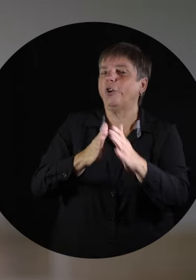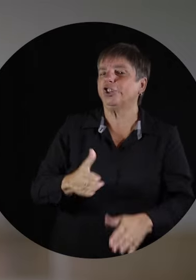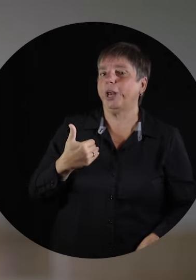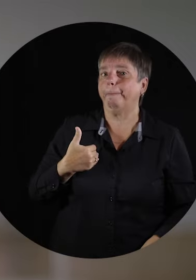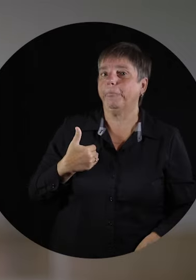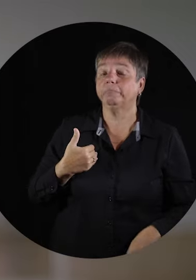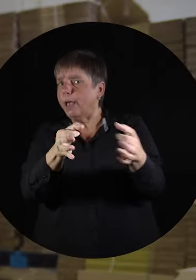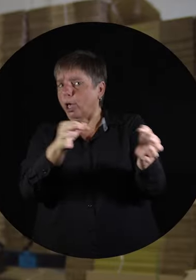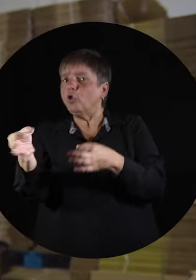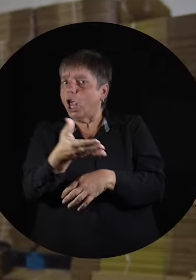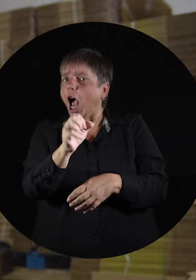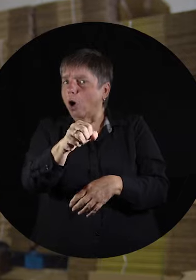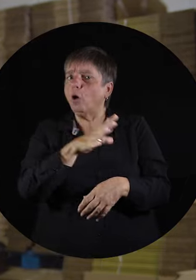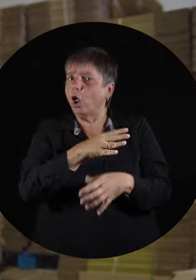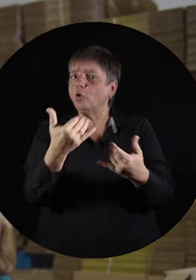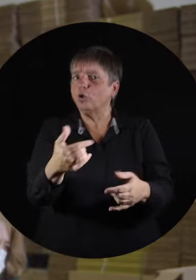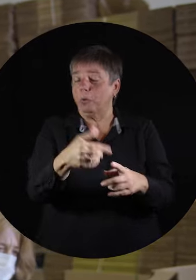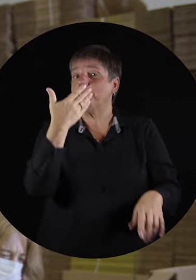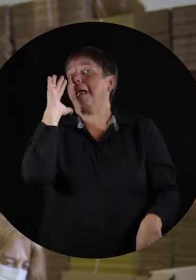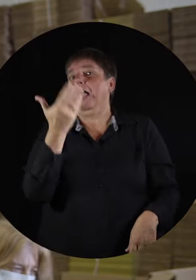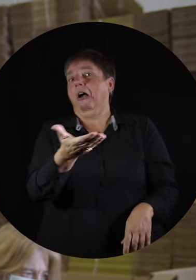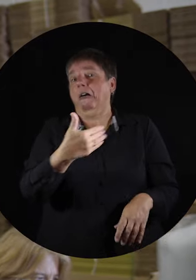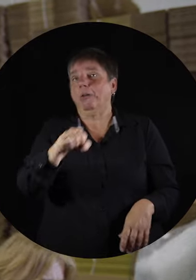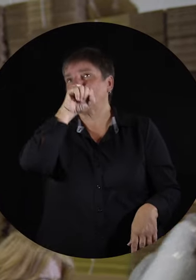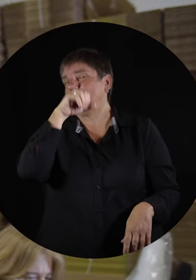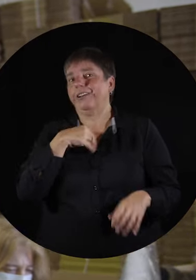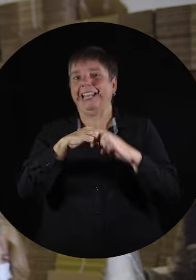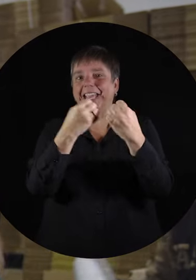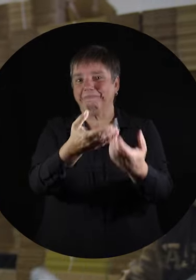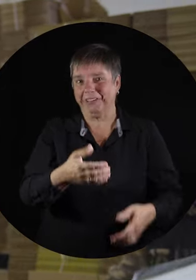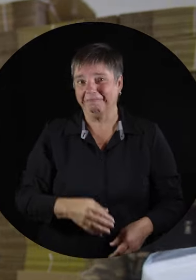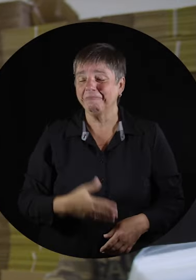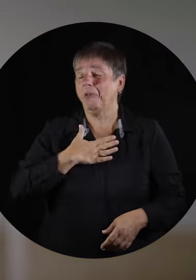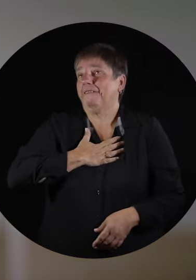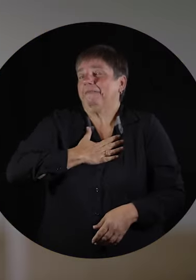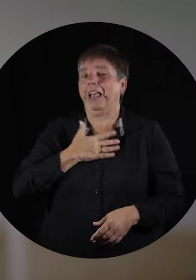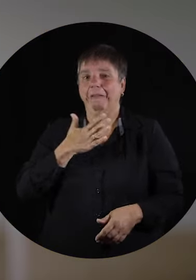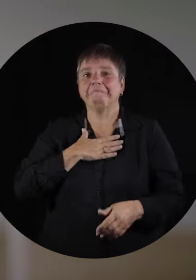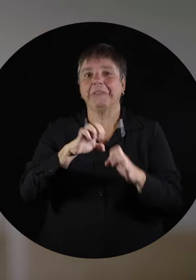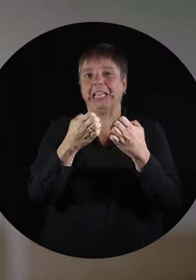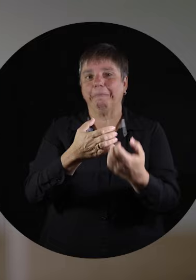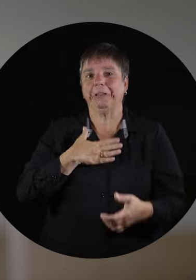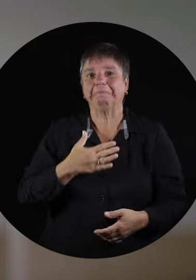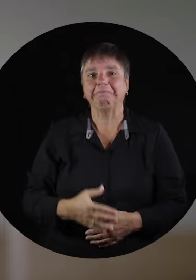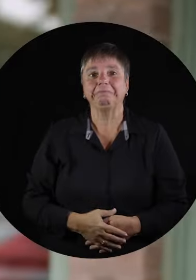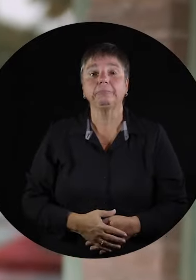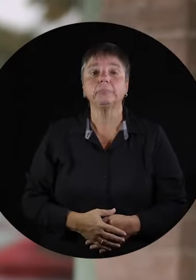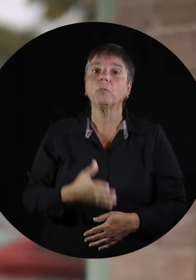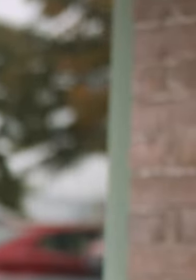développe mon leadership. Vraiment, l'équipe a réussi l'hier, tout le temps aujourd'hui. Les meilleurs. J'adore mon équipe, vraiment. J'adore mon équipe.